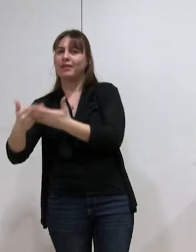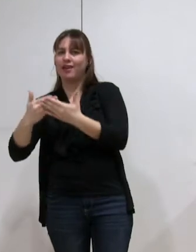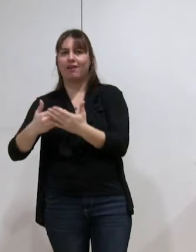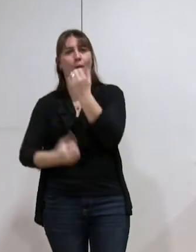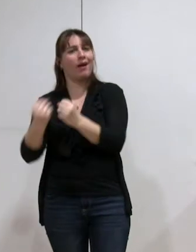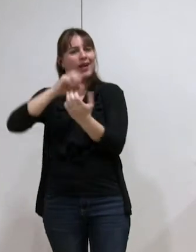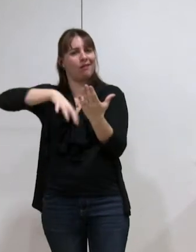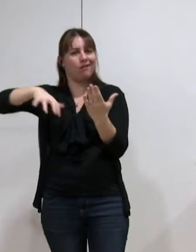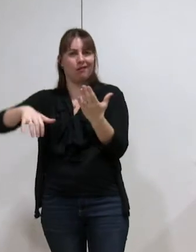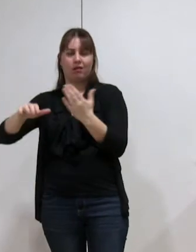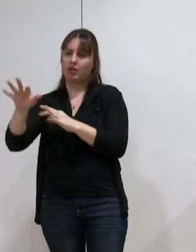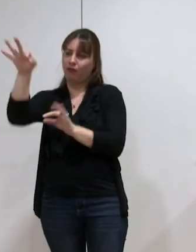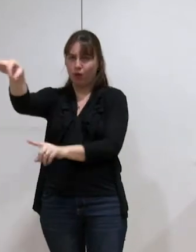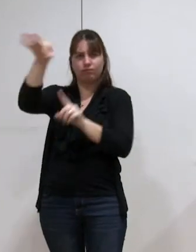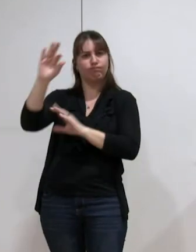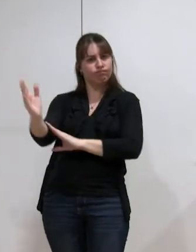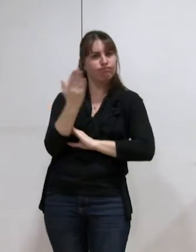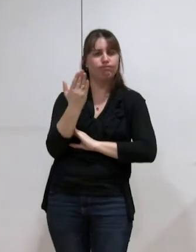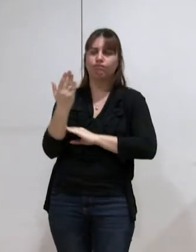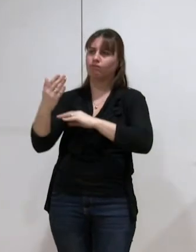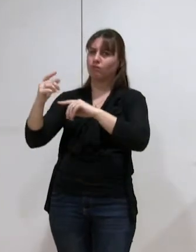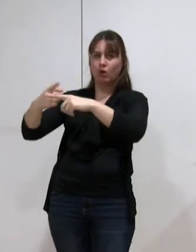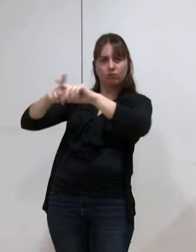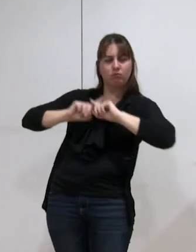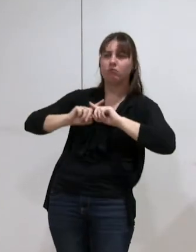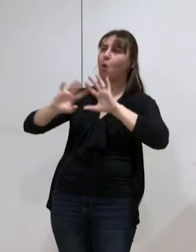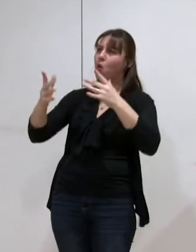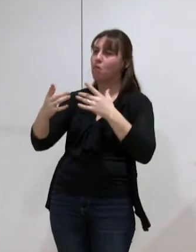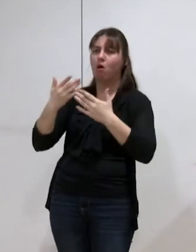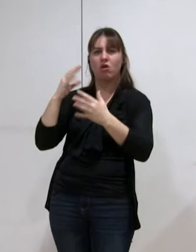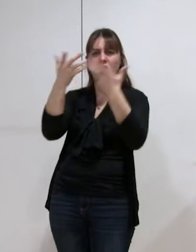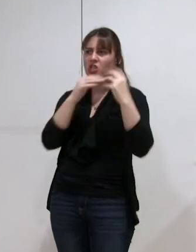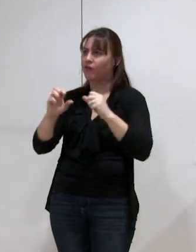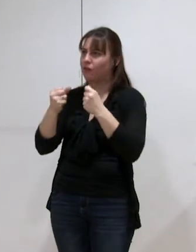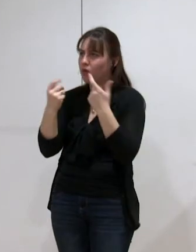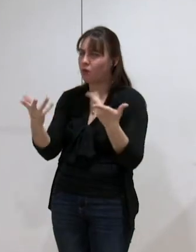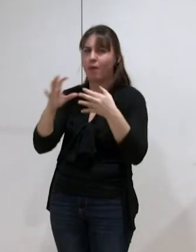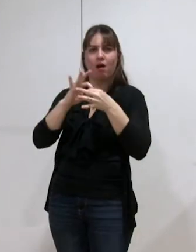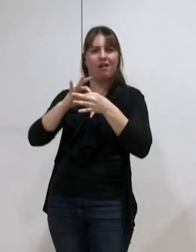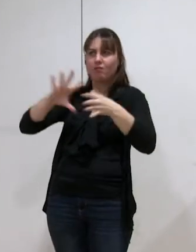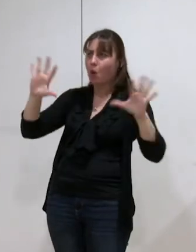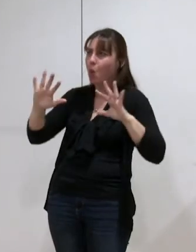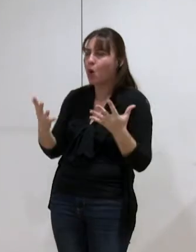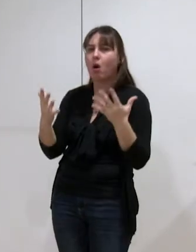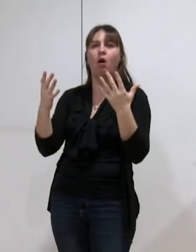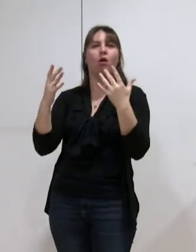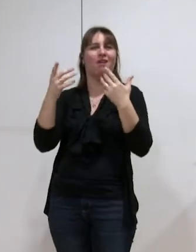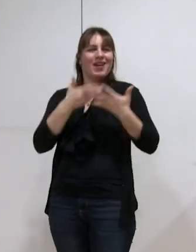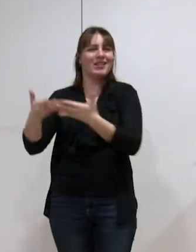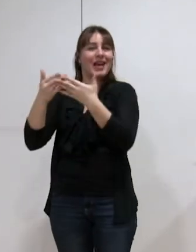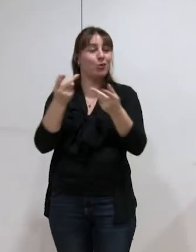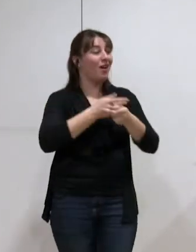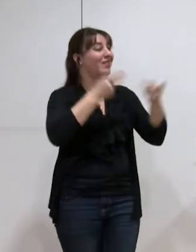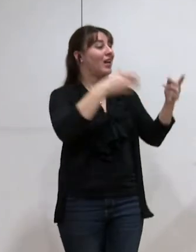justifier les données, justifier les ratios qu'il a employés, justifier cet écart entre ce qui est calculé et ce qui a été